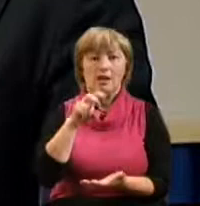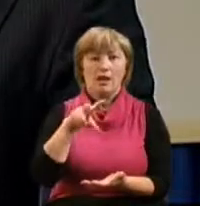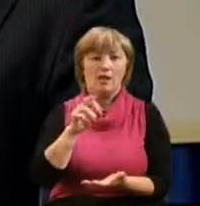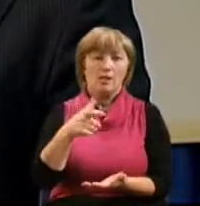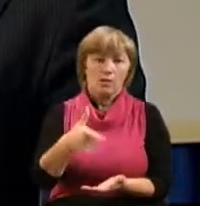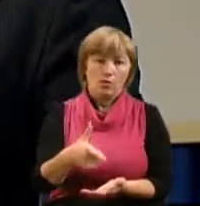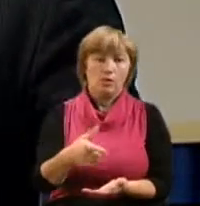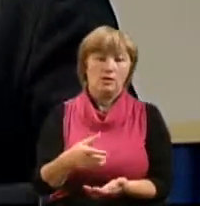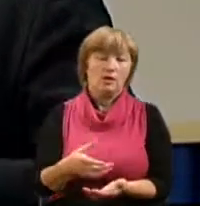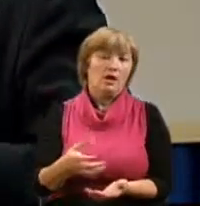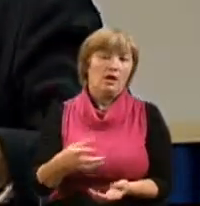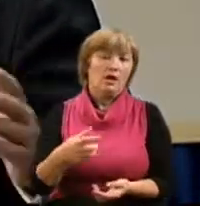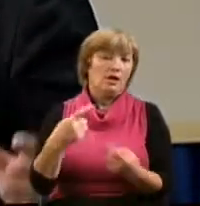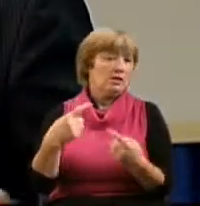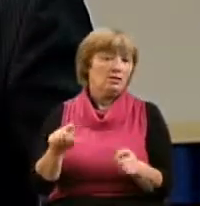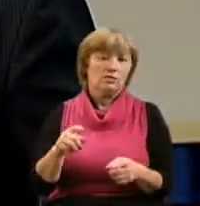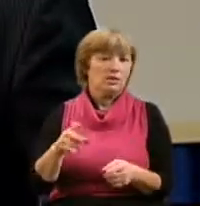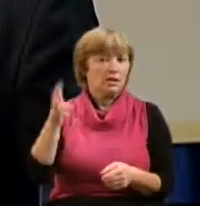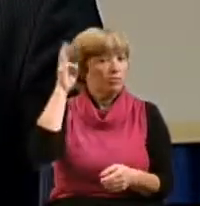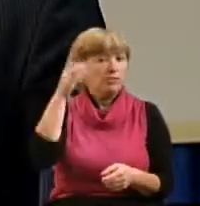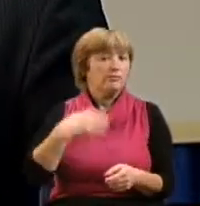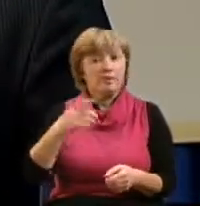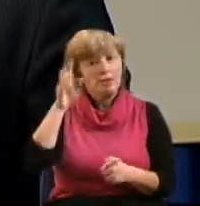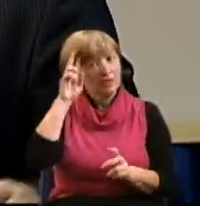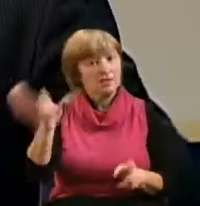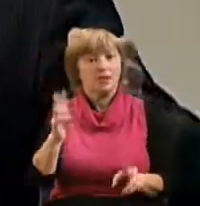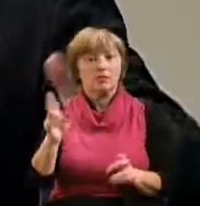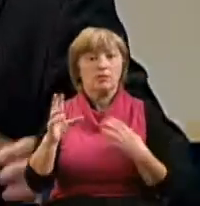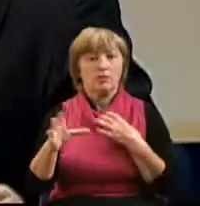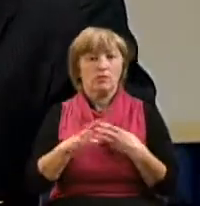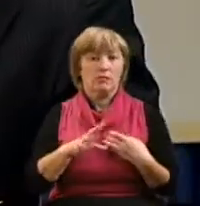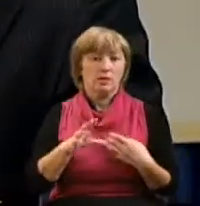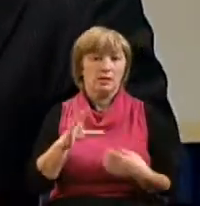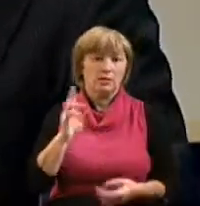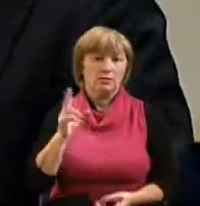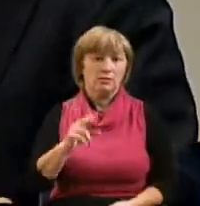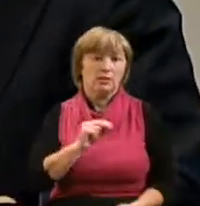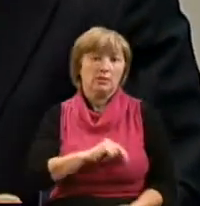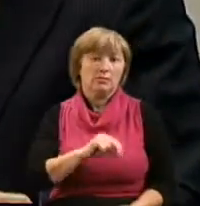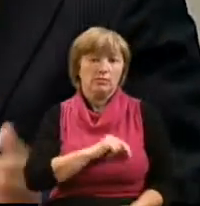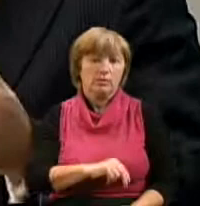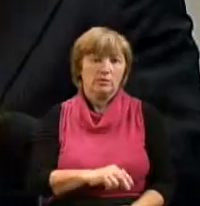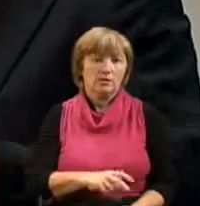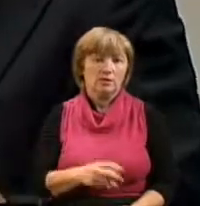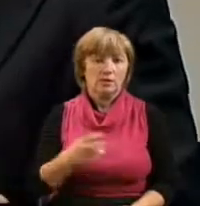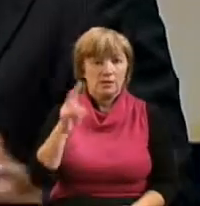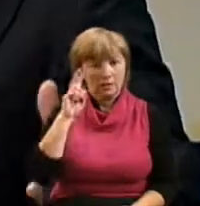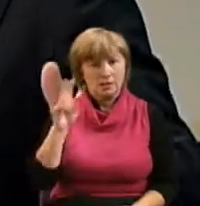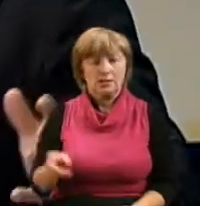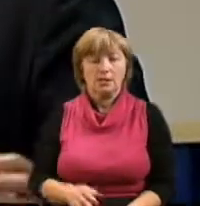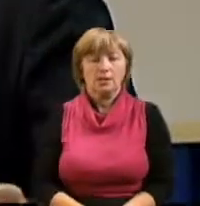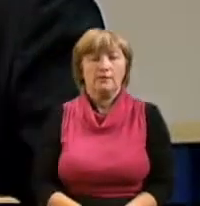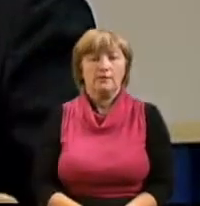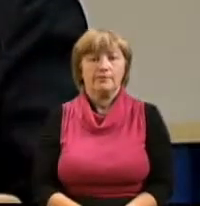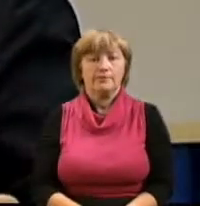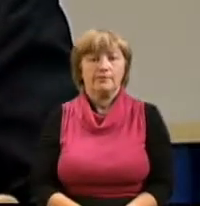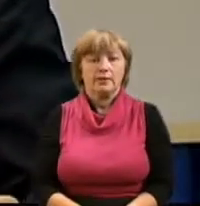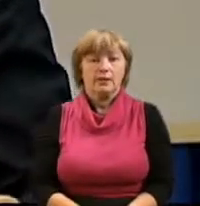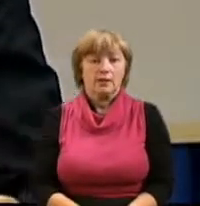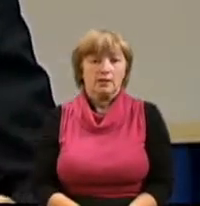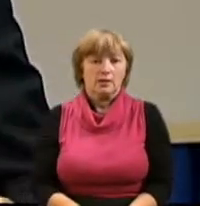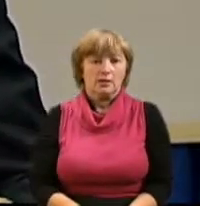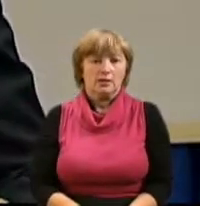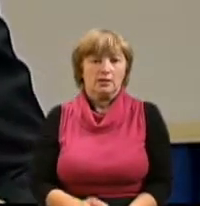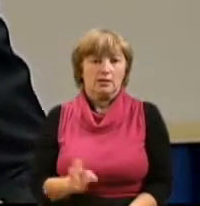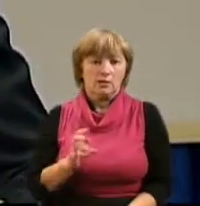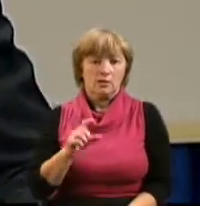апостолов мы не знаем. Кем они были, мы также не знаем. Мы знаем, что эти были рыбаками, этот был мытарем, остальные не знаем, кем